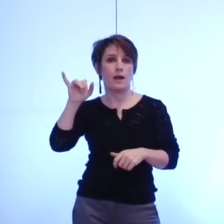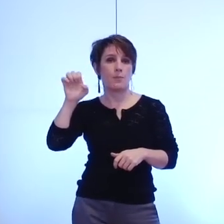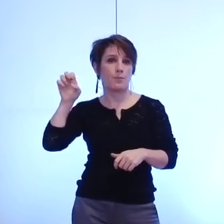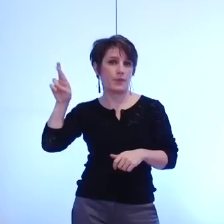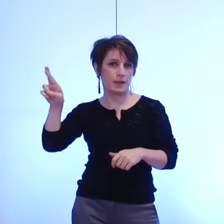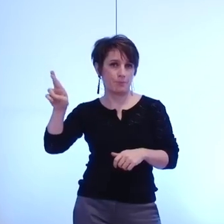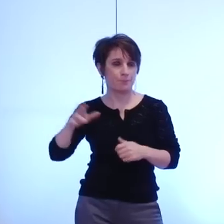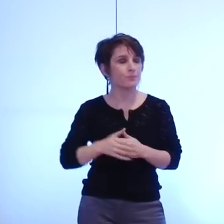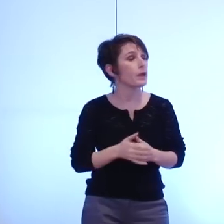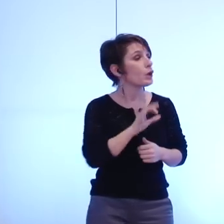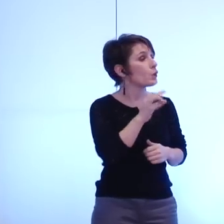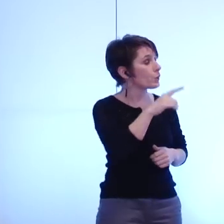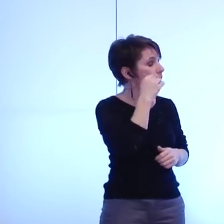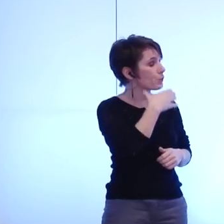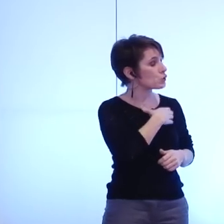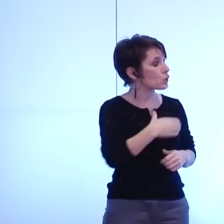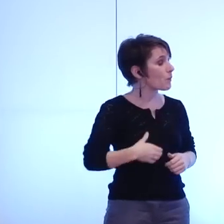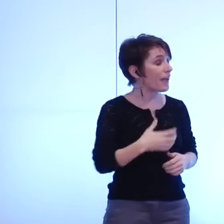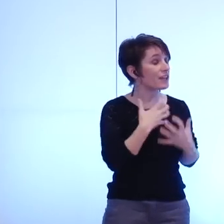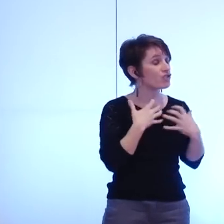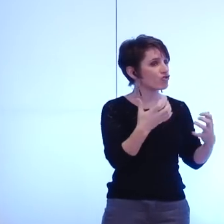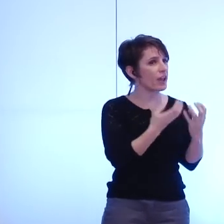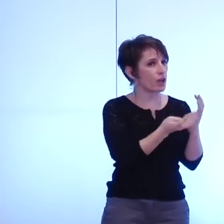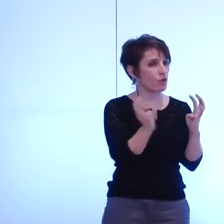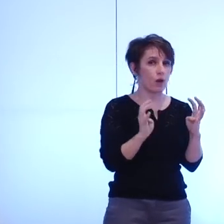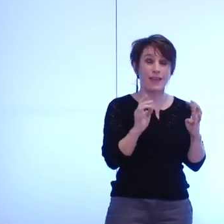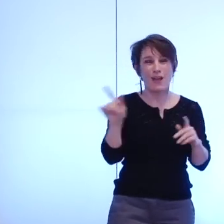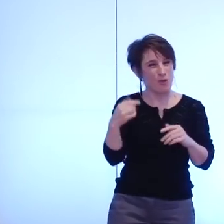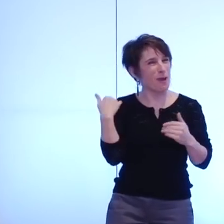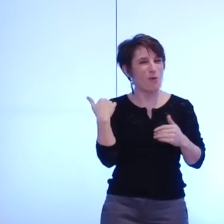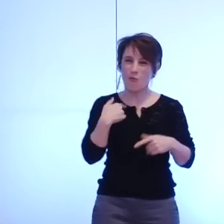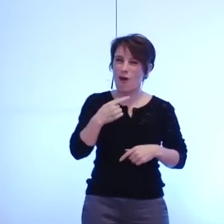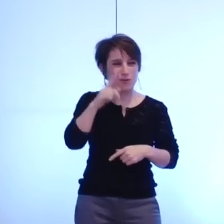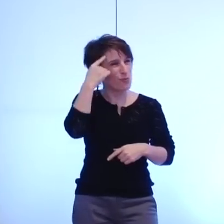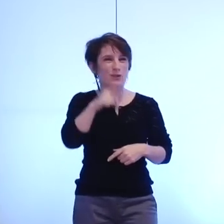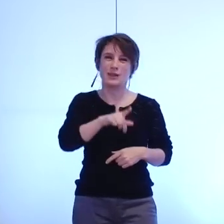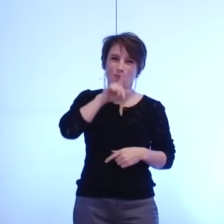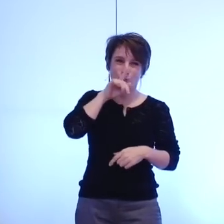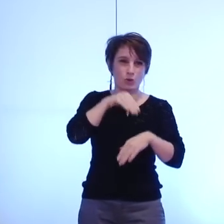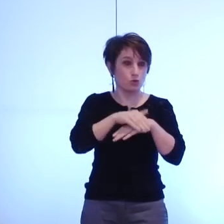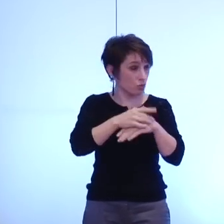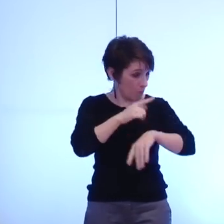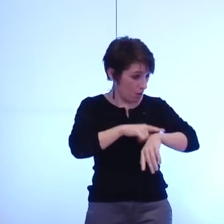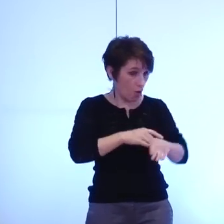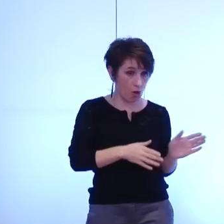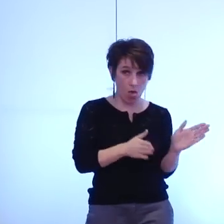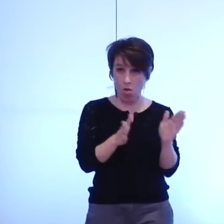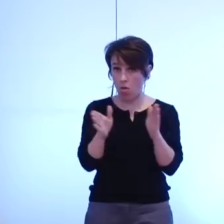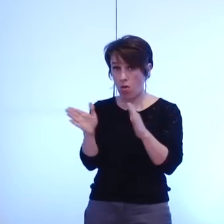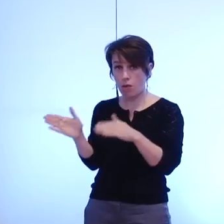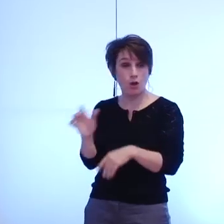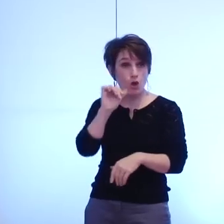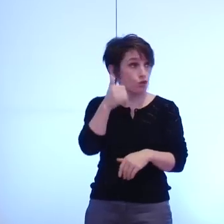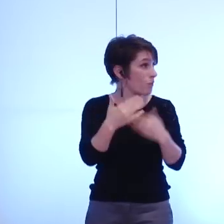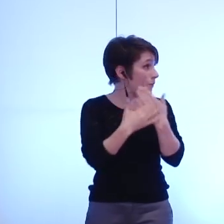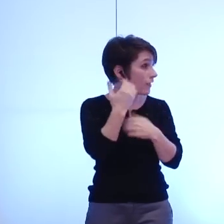oui monsieur le maire mes chers collègues merci j'ai pas prévu non plus d'intervenir ce soir mais de toute façon vu l'heure qui passe moi je dois être demain au travail